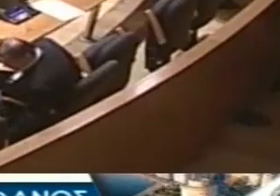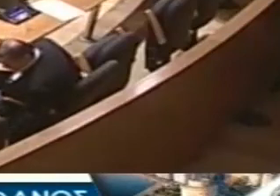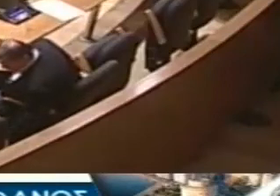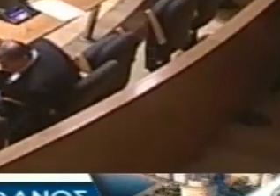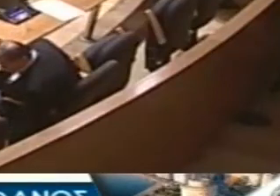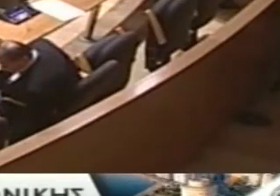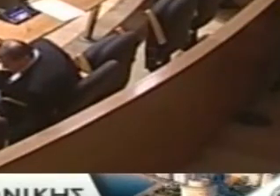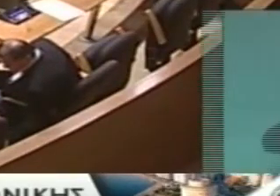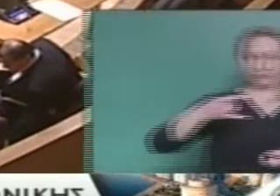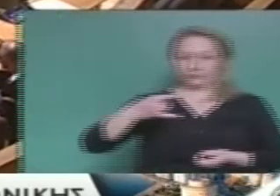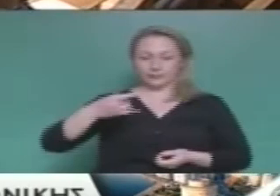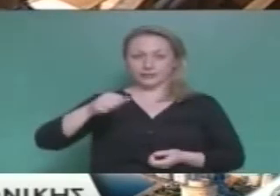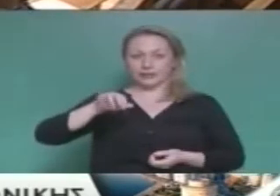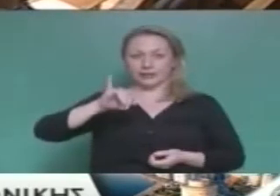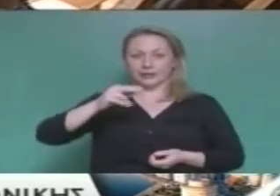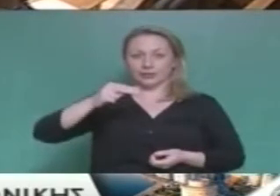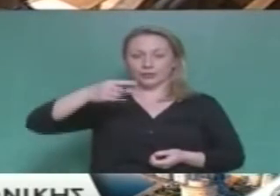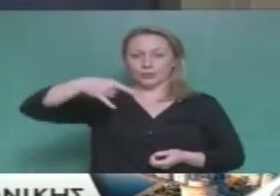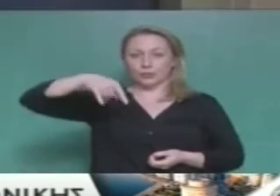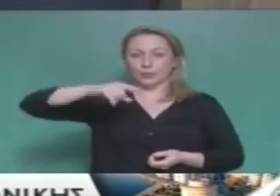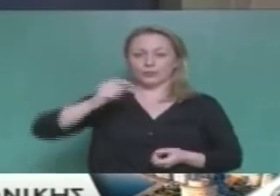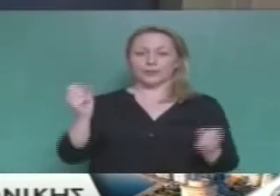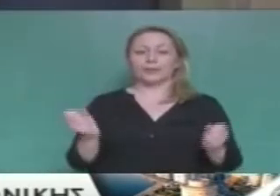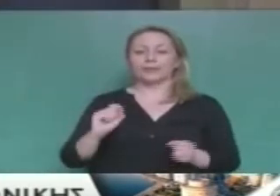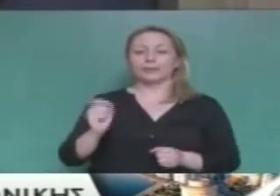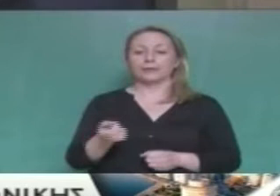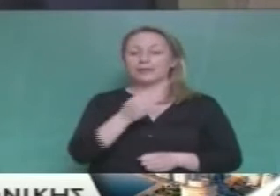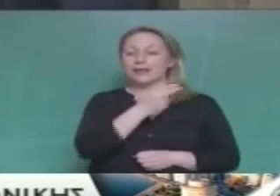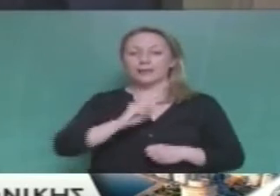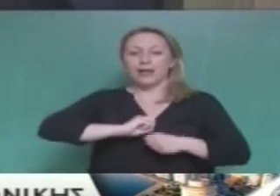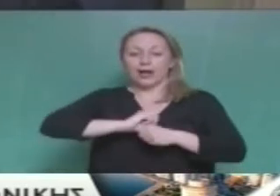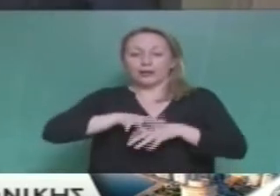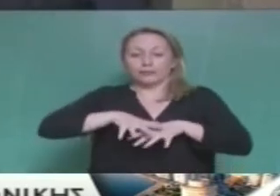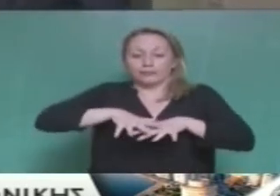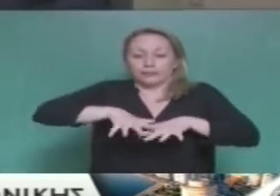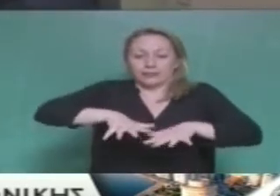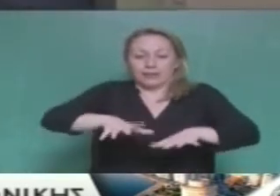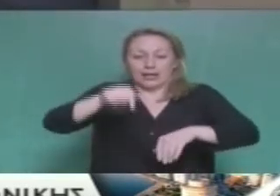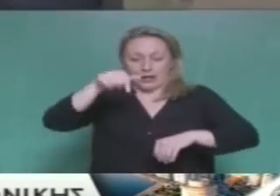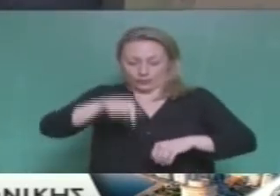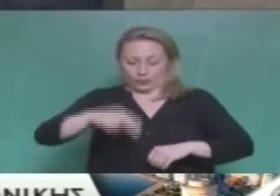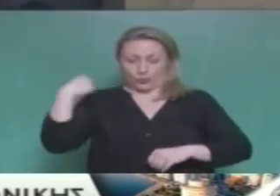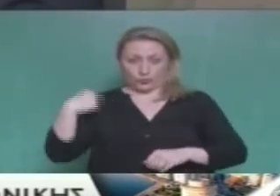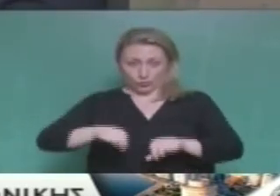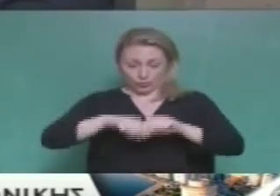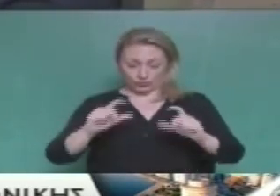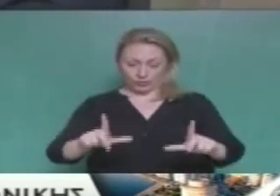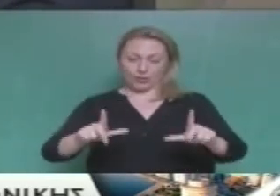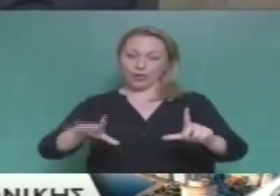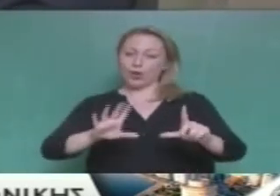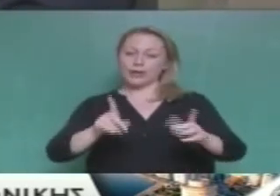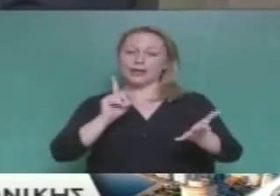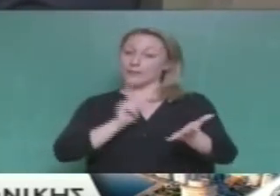Μια κουβέντα μόνο για το μεγάλο βέβαια ζήτημα του κορονοϊού. Συμφωνώ με τη διαπίστωση ότι αυτή δεν είναι η εικόνα Δημοτικού Συμβουλίου. Χρειάζεται η